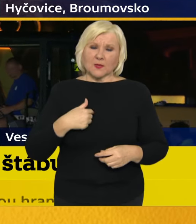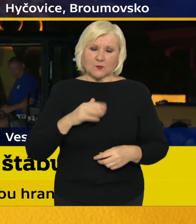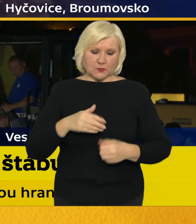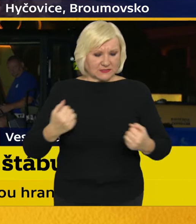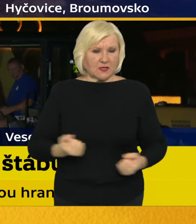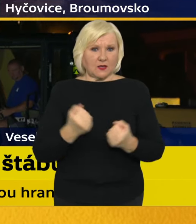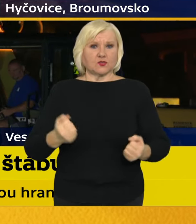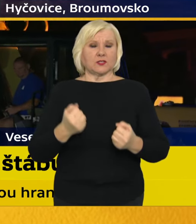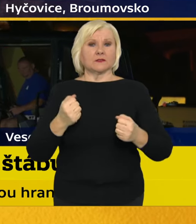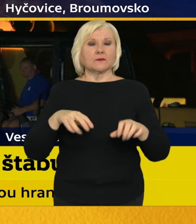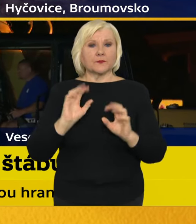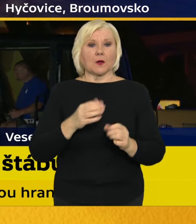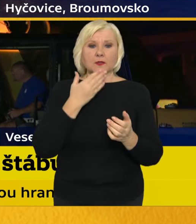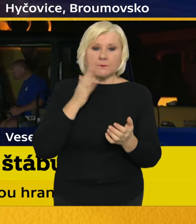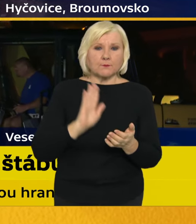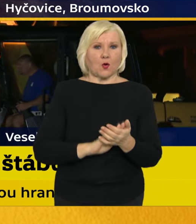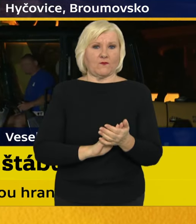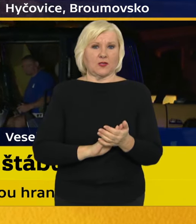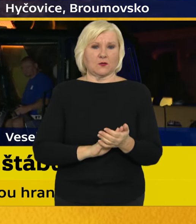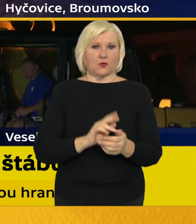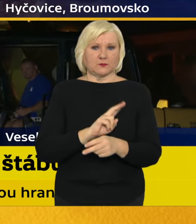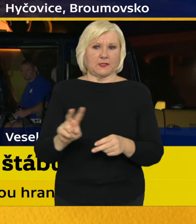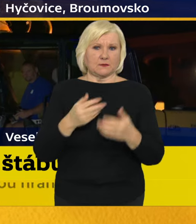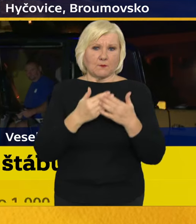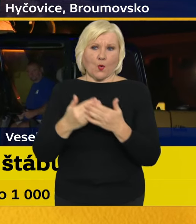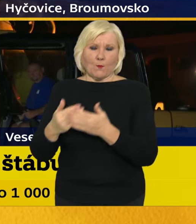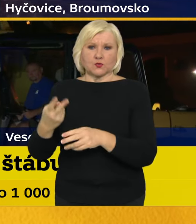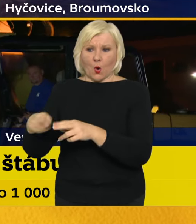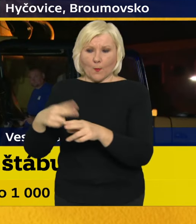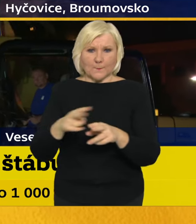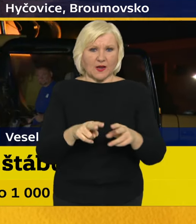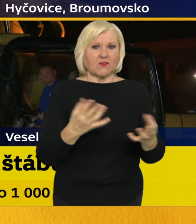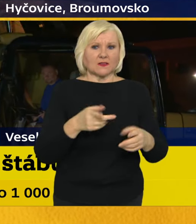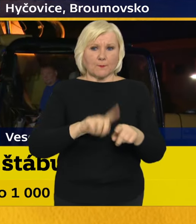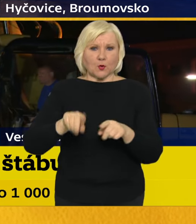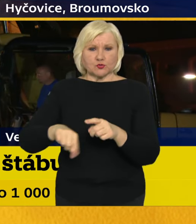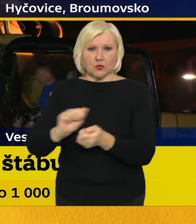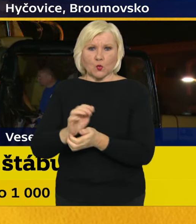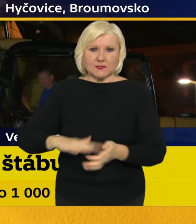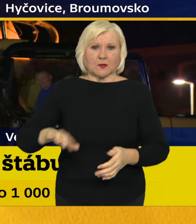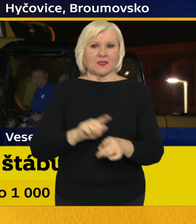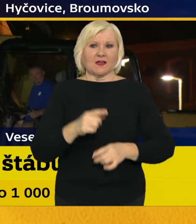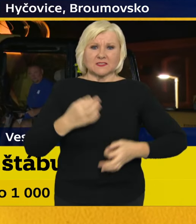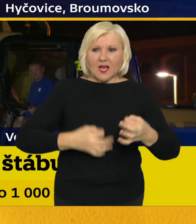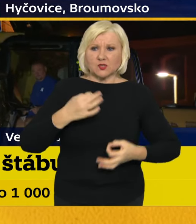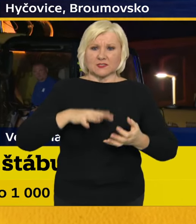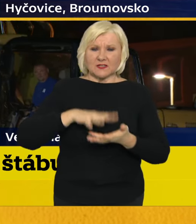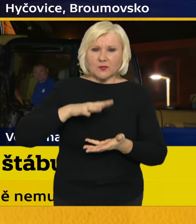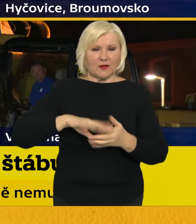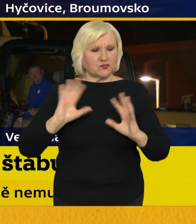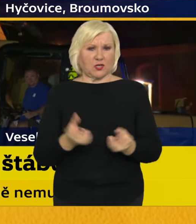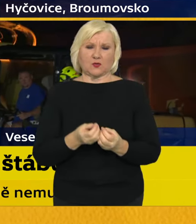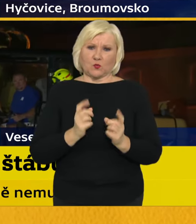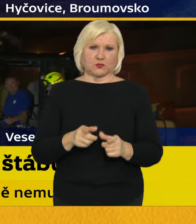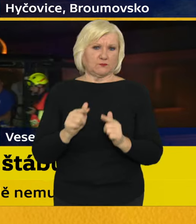abychom dokázali pomoci s obnovou těch území, primárně teďka s infrastrukturou. Ta je důležitá, hovořil o tom pan